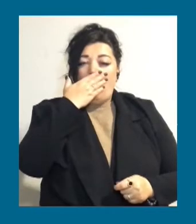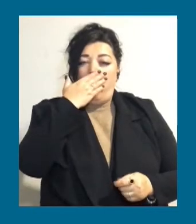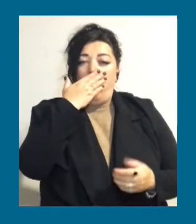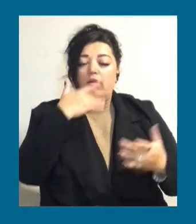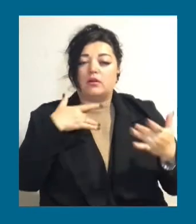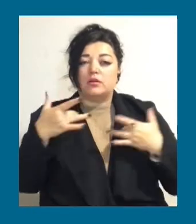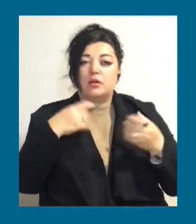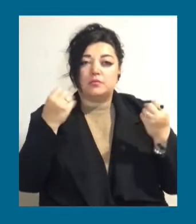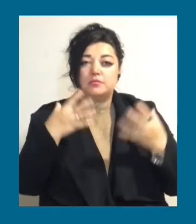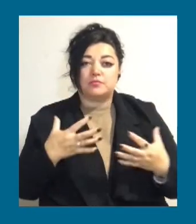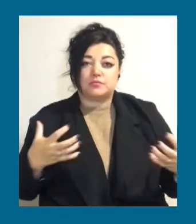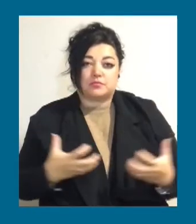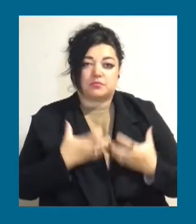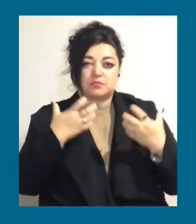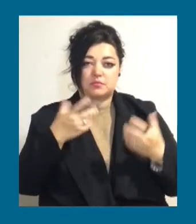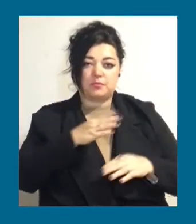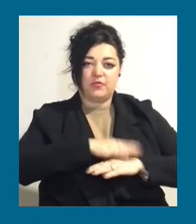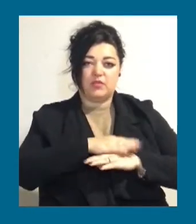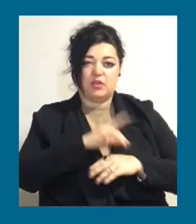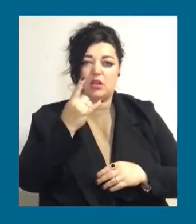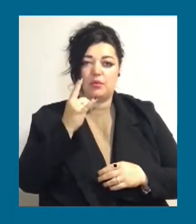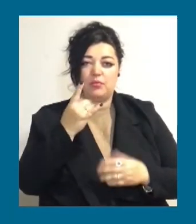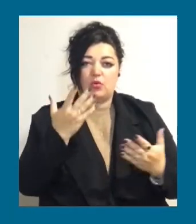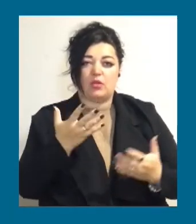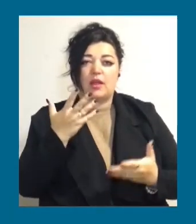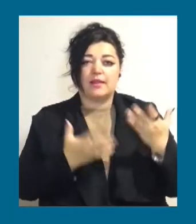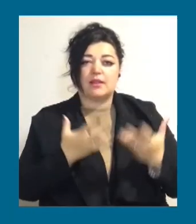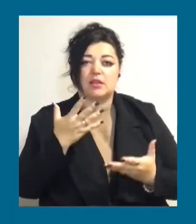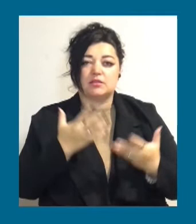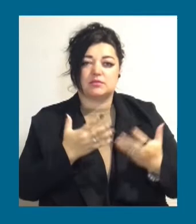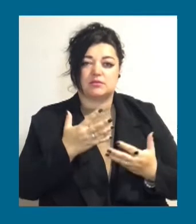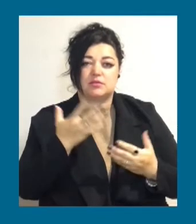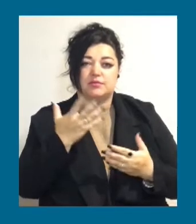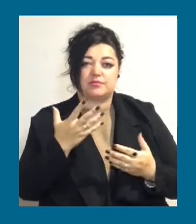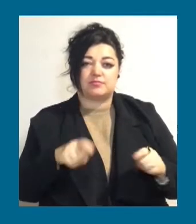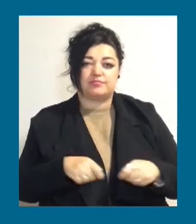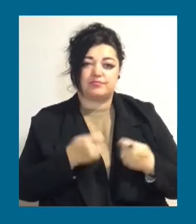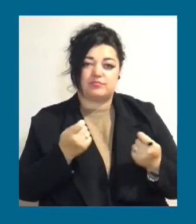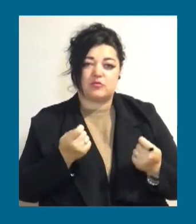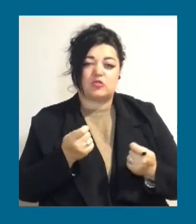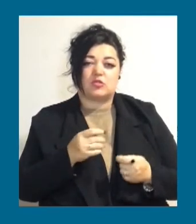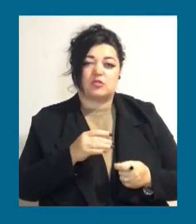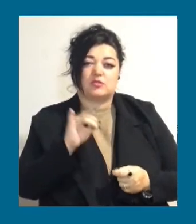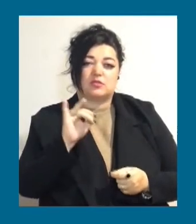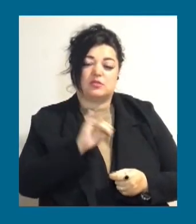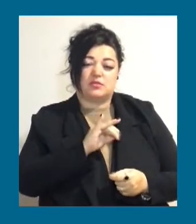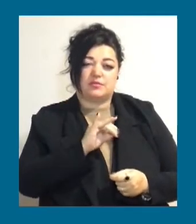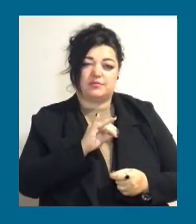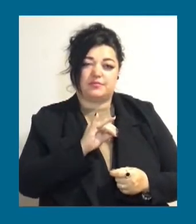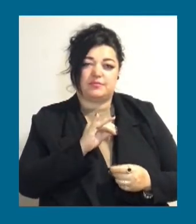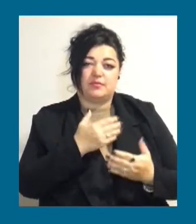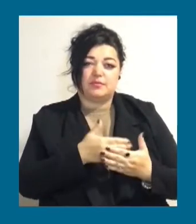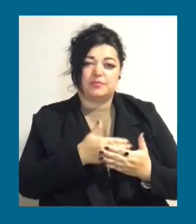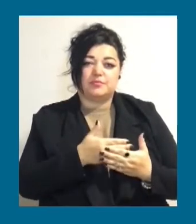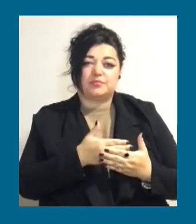поведення дитинка. Якщо діти знають якісь вирішення своїх дітей і знають, що вони, допустим, можуть